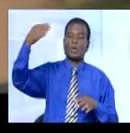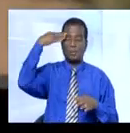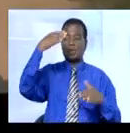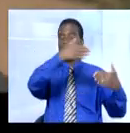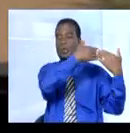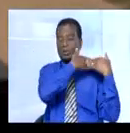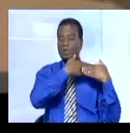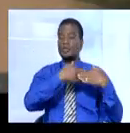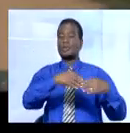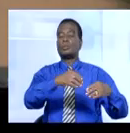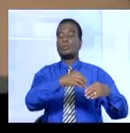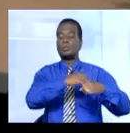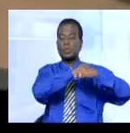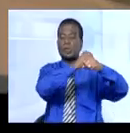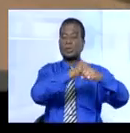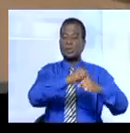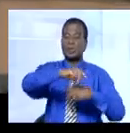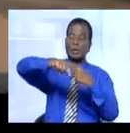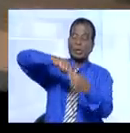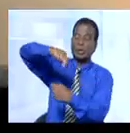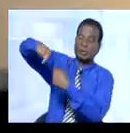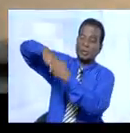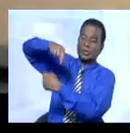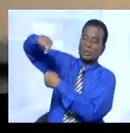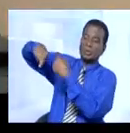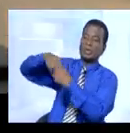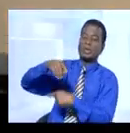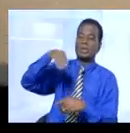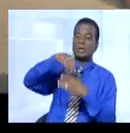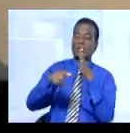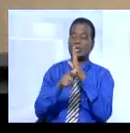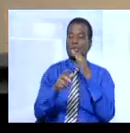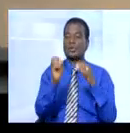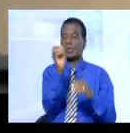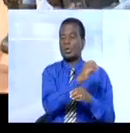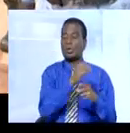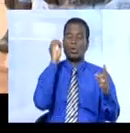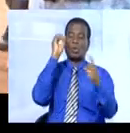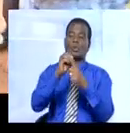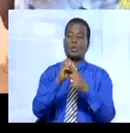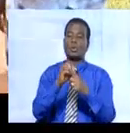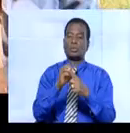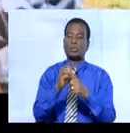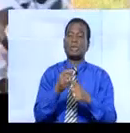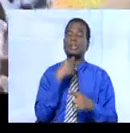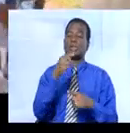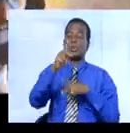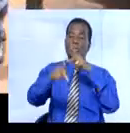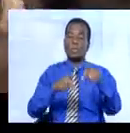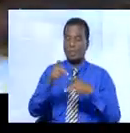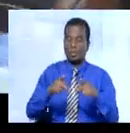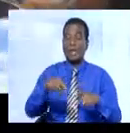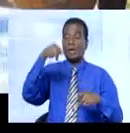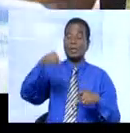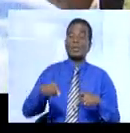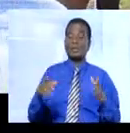chargé de la défense Paul Kofi Kofi entournait dans le sud-ouest et l'ouest du pays. Objectif, rassurer les populations, remonter